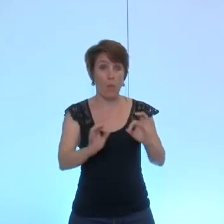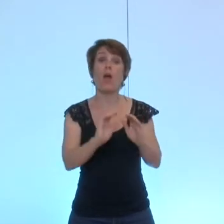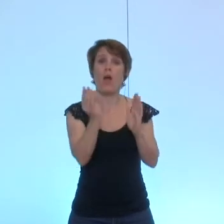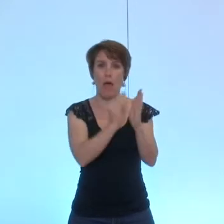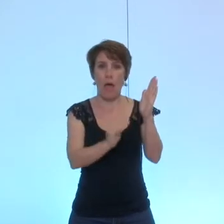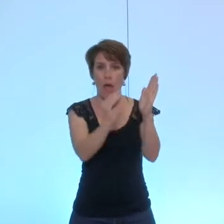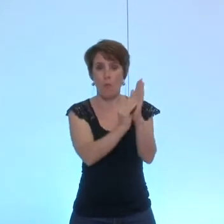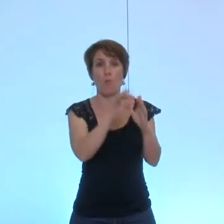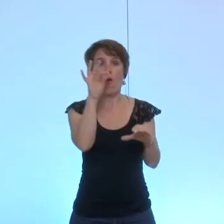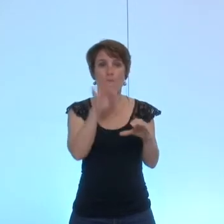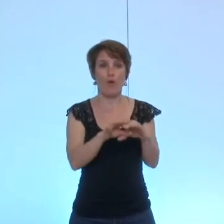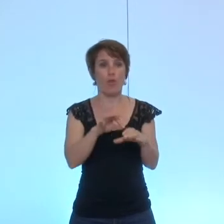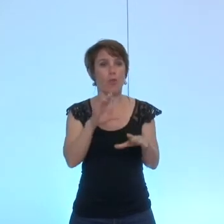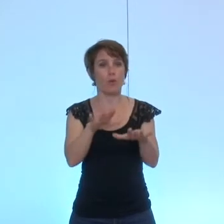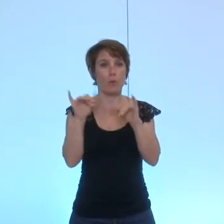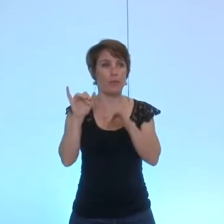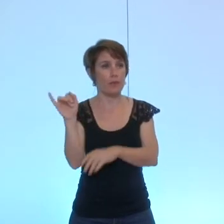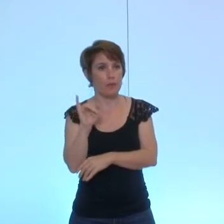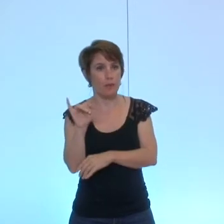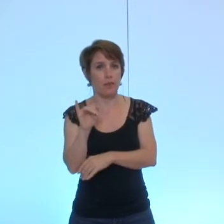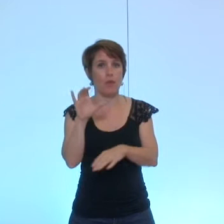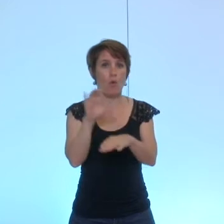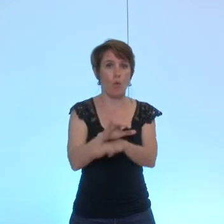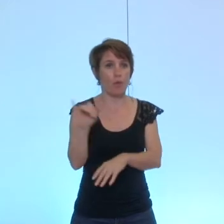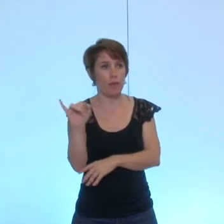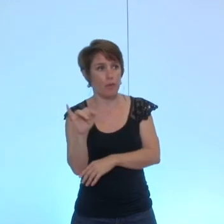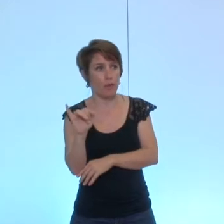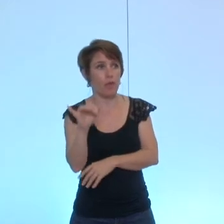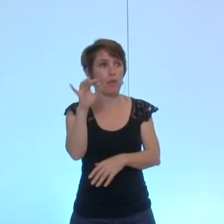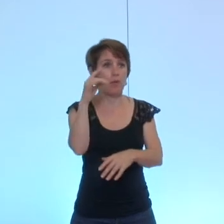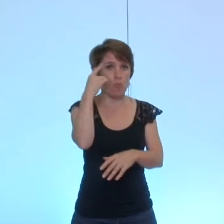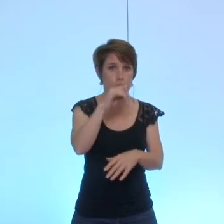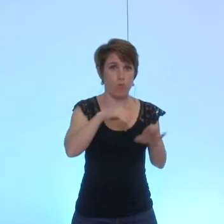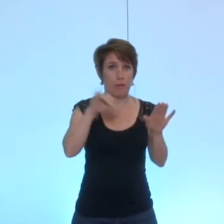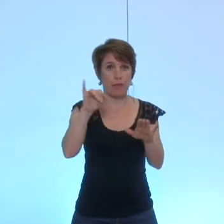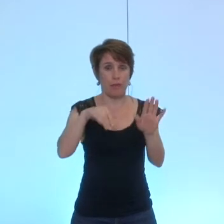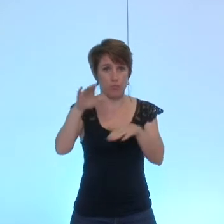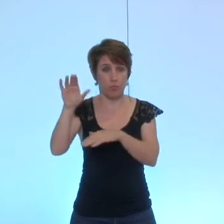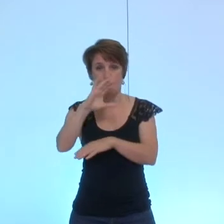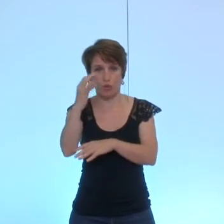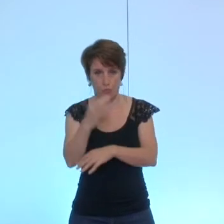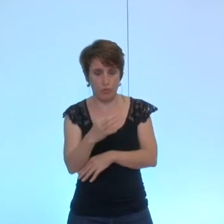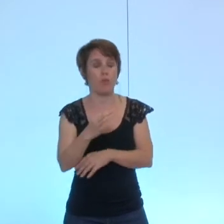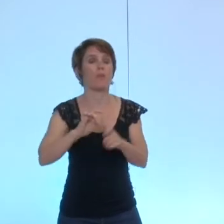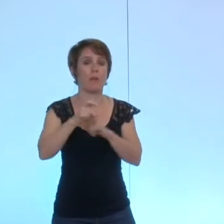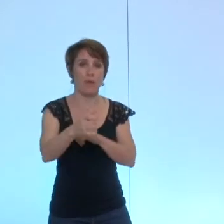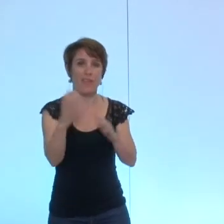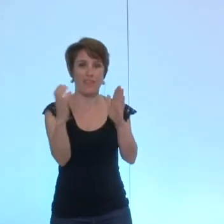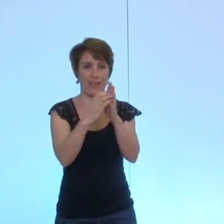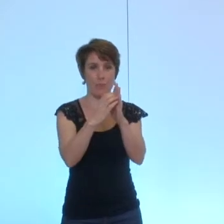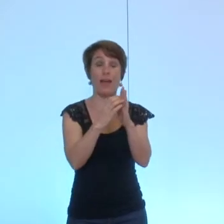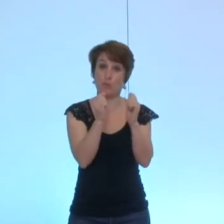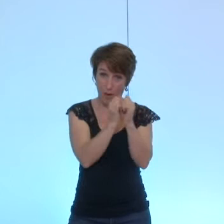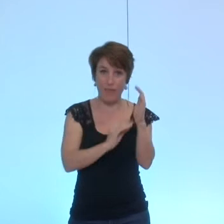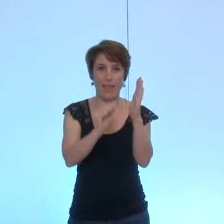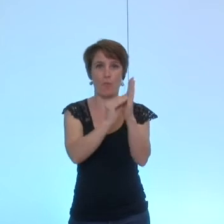allez je mets cet amendement aux voix qui s'abstient qui est contre qui est pour unanimité je mets aux voix la